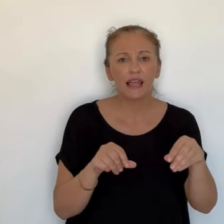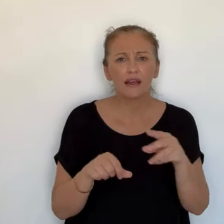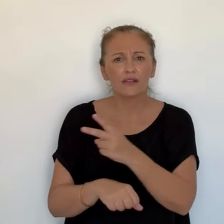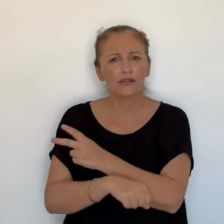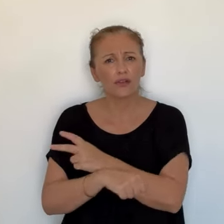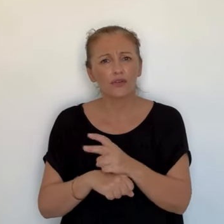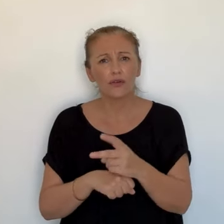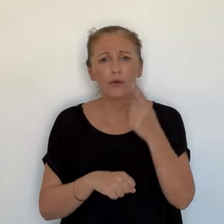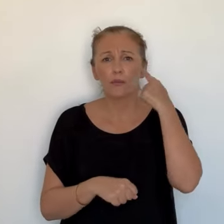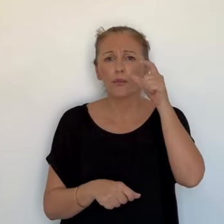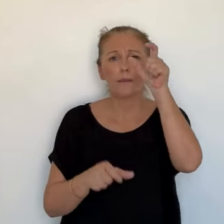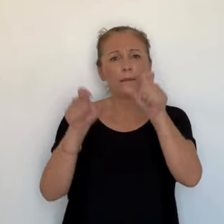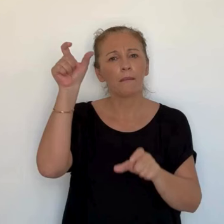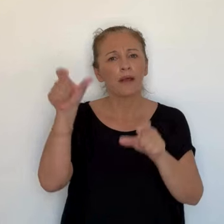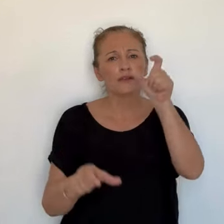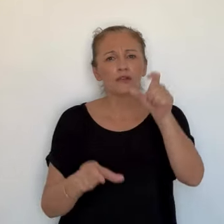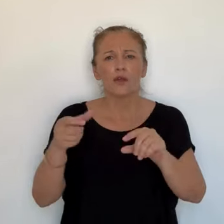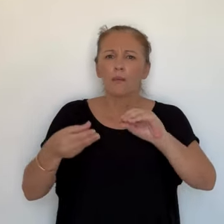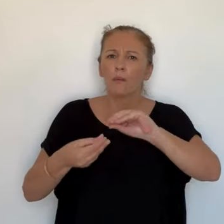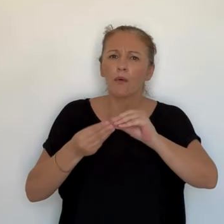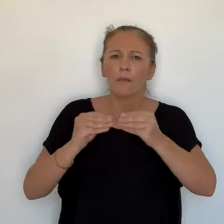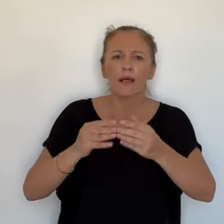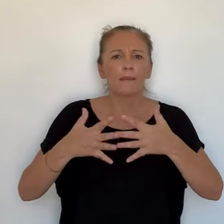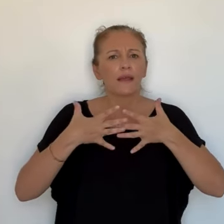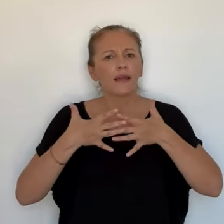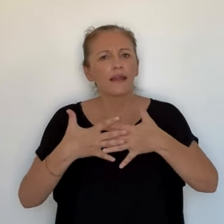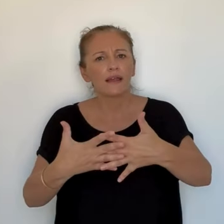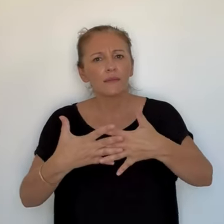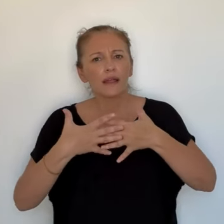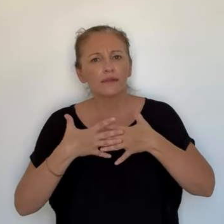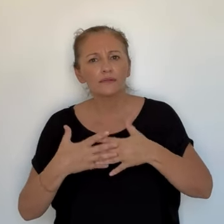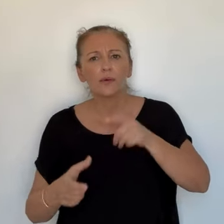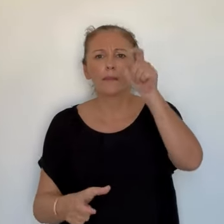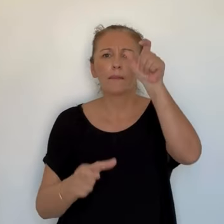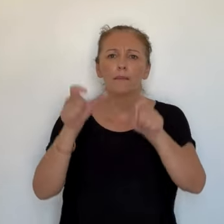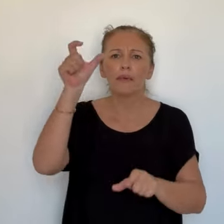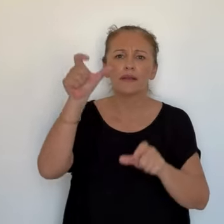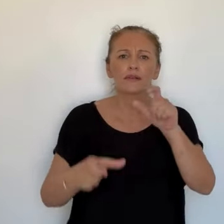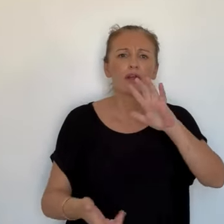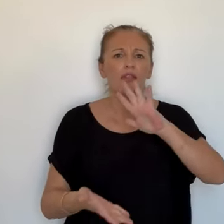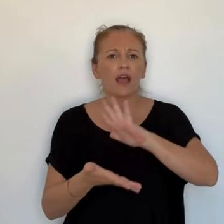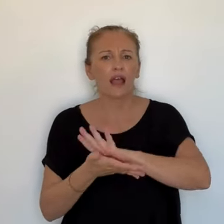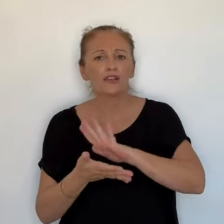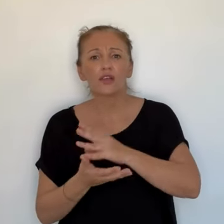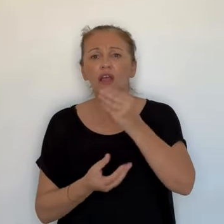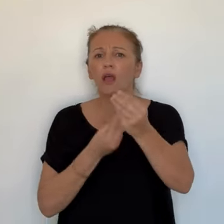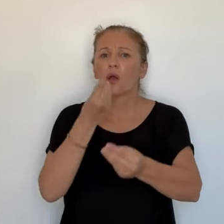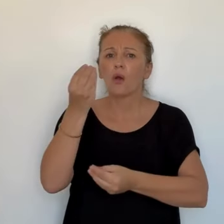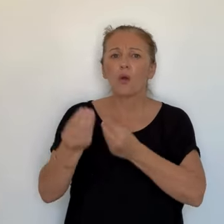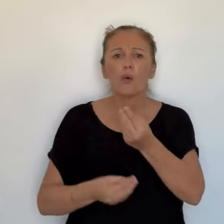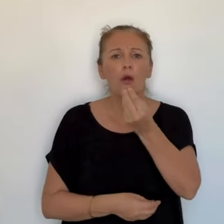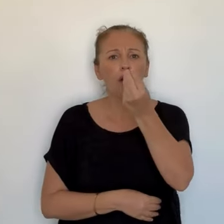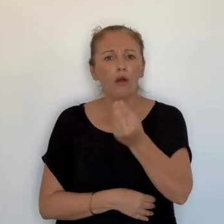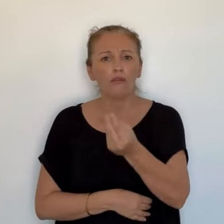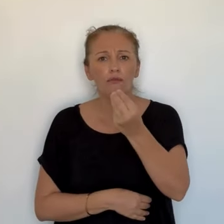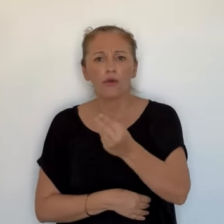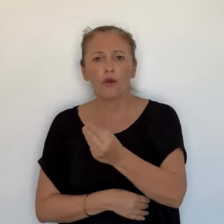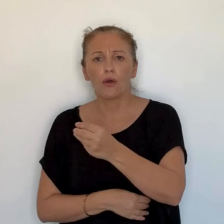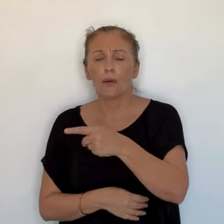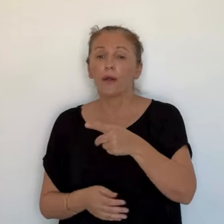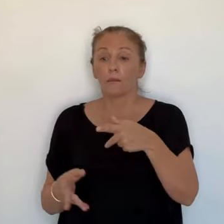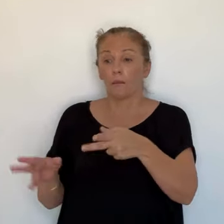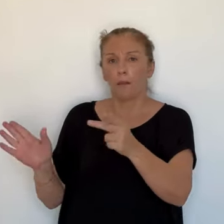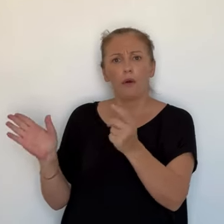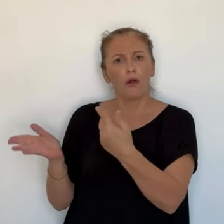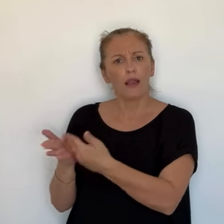a un effet. Concernant les particules, comme je dis, c'est essentiellement aussi sur les personnes qui peuvent avoir des problèmes respiratoires, les personnes âgées ou les